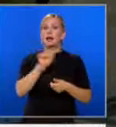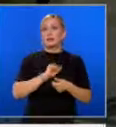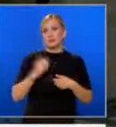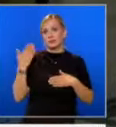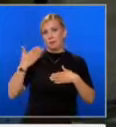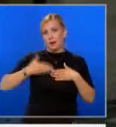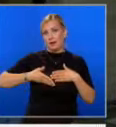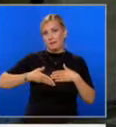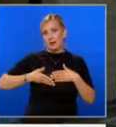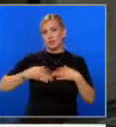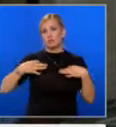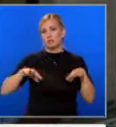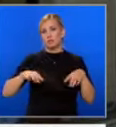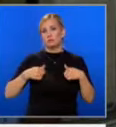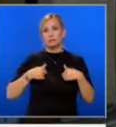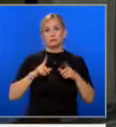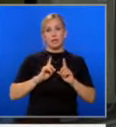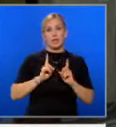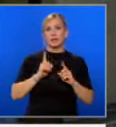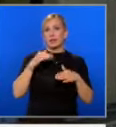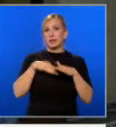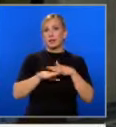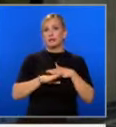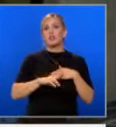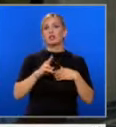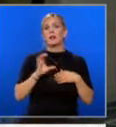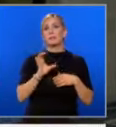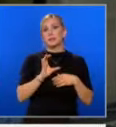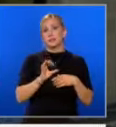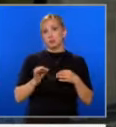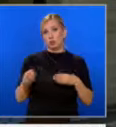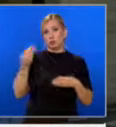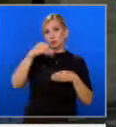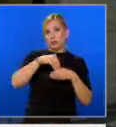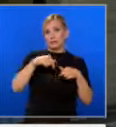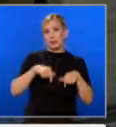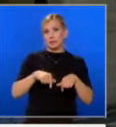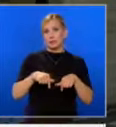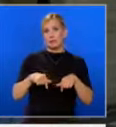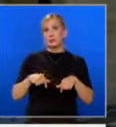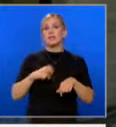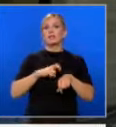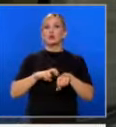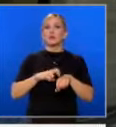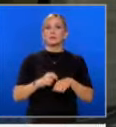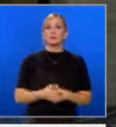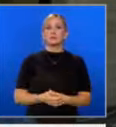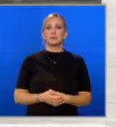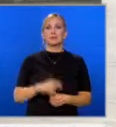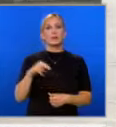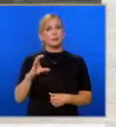не крием това, че ДПС реално също ще участва при нас. ДПС на Доган? ДПС.